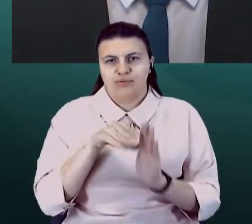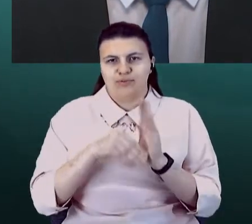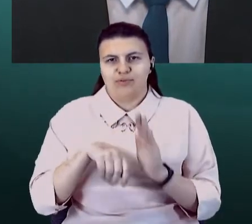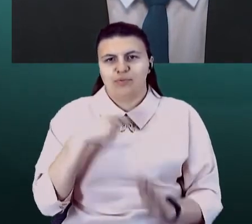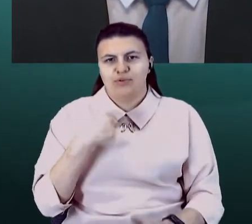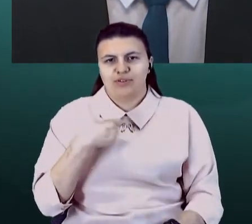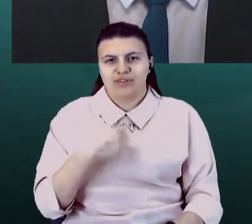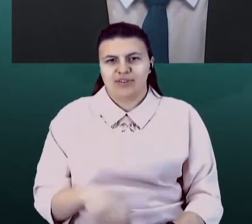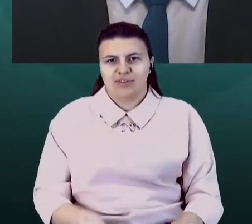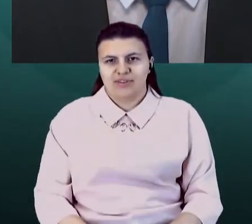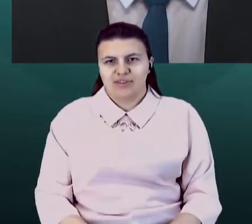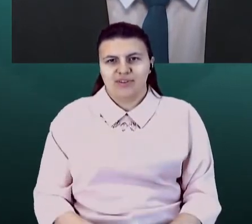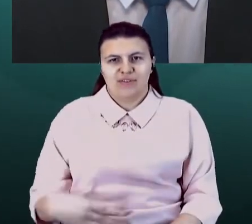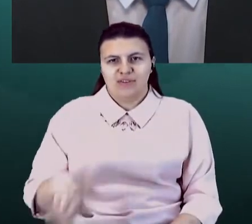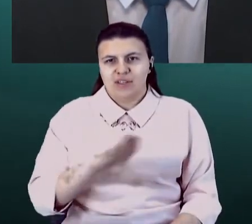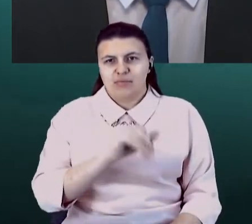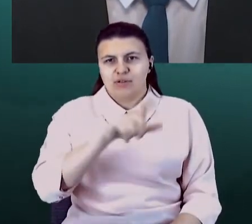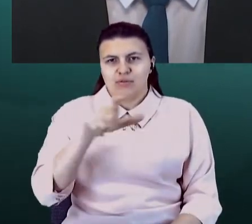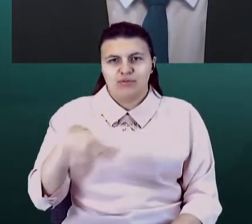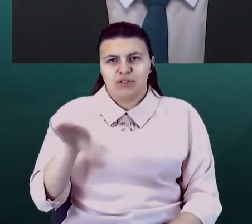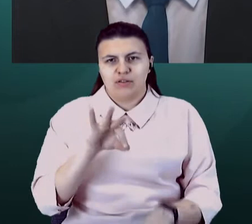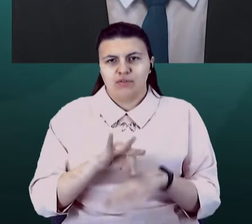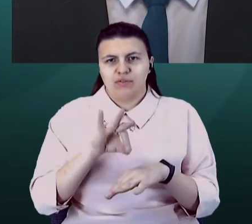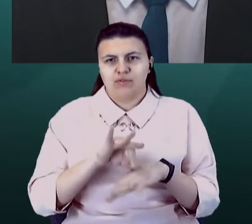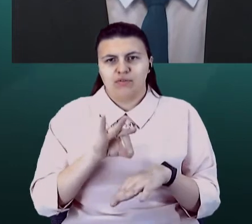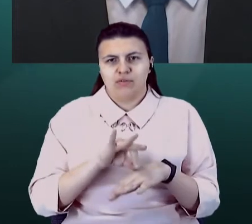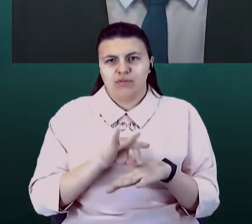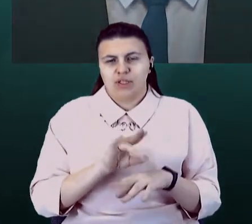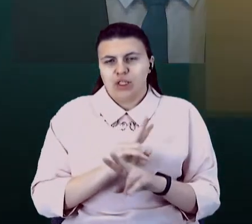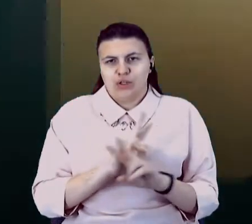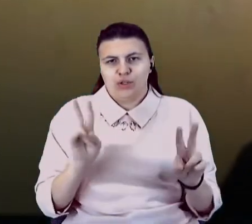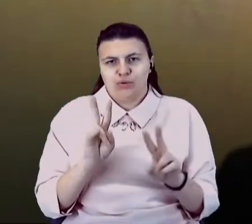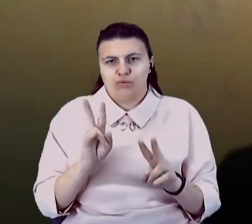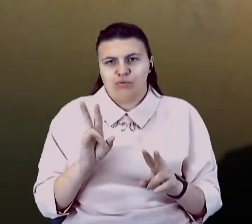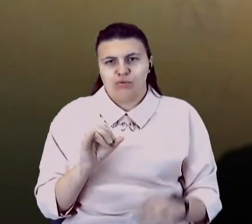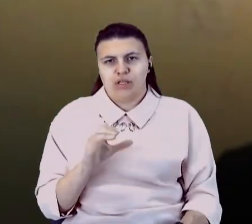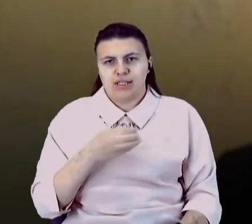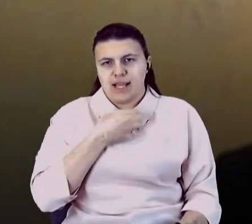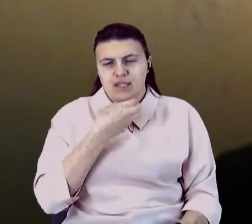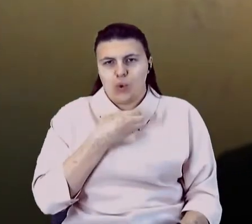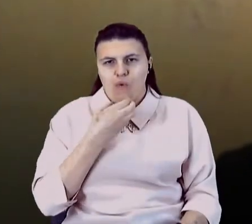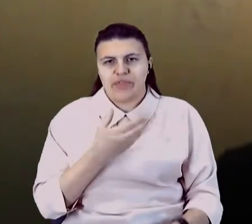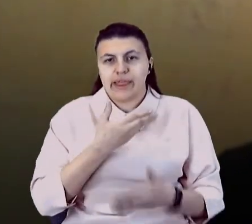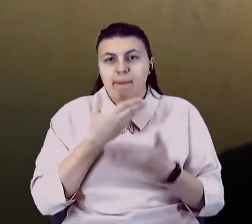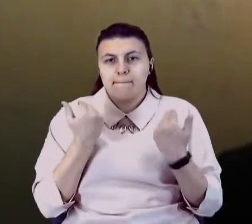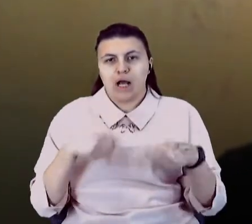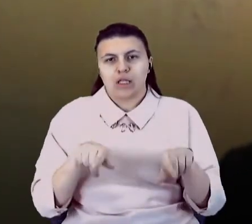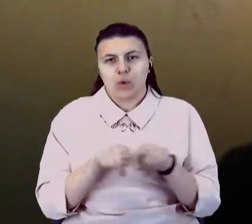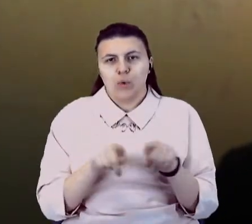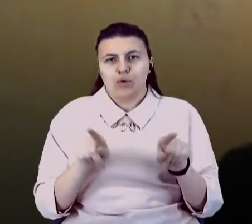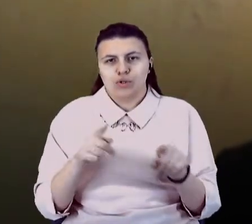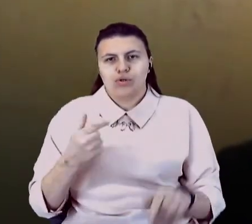Всі ми люди, всі хворімо. Від хвороби ніхто не застрахований. Немає такого, що я там